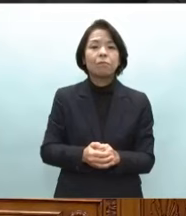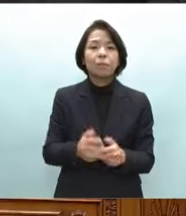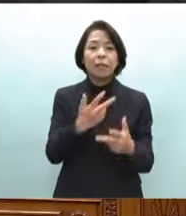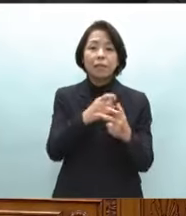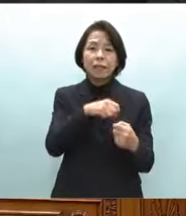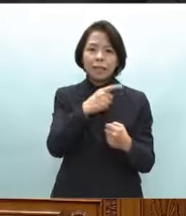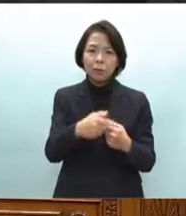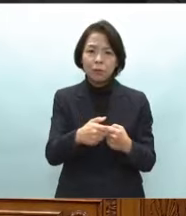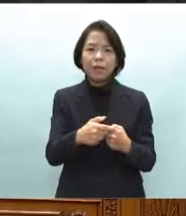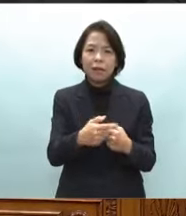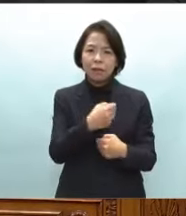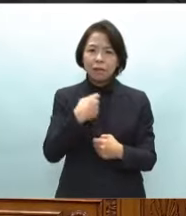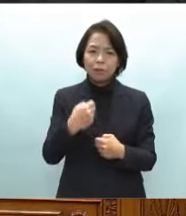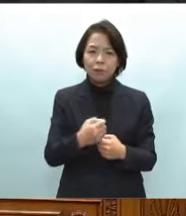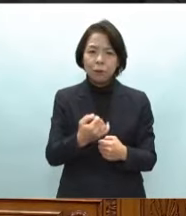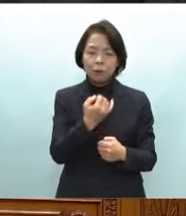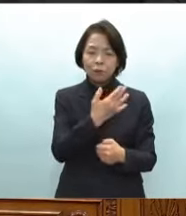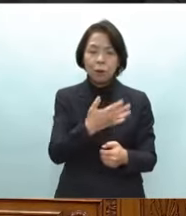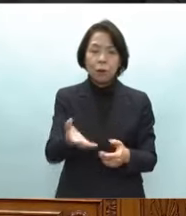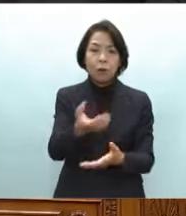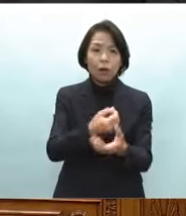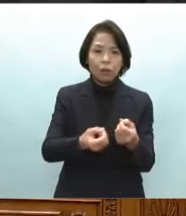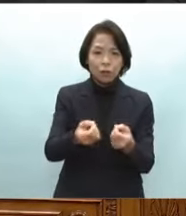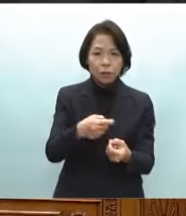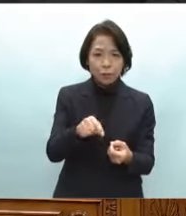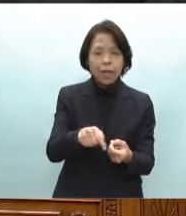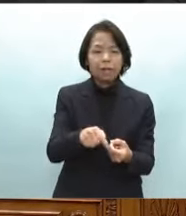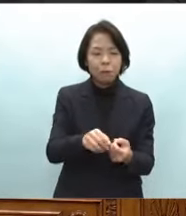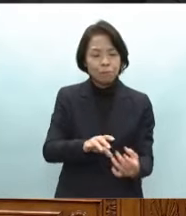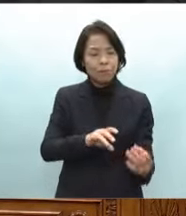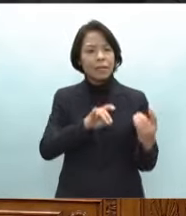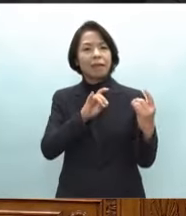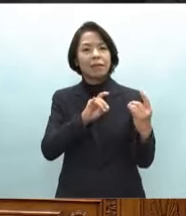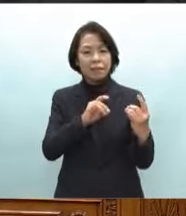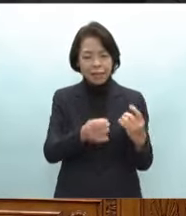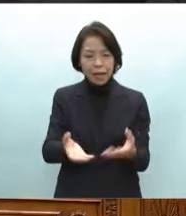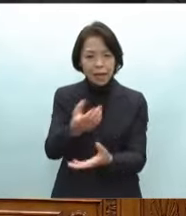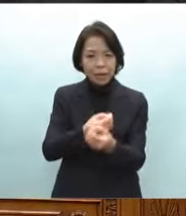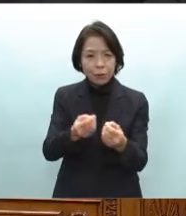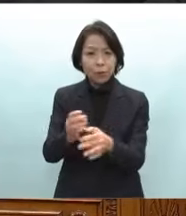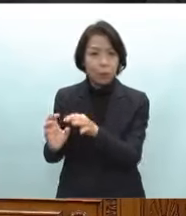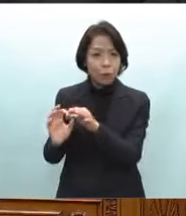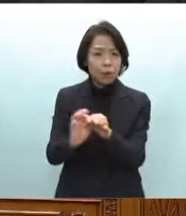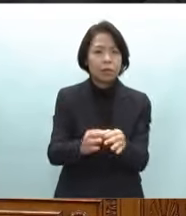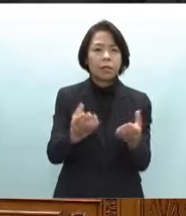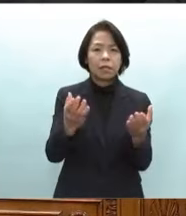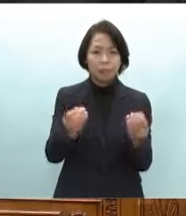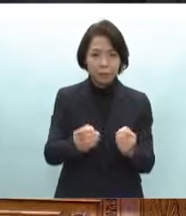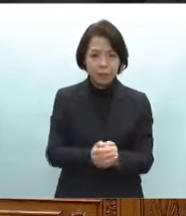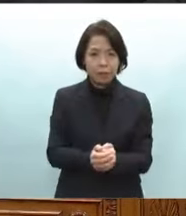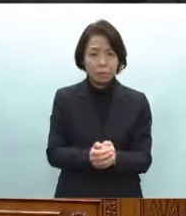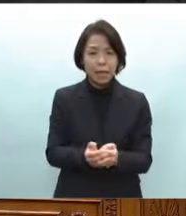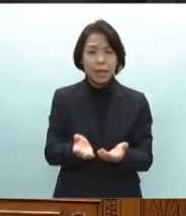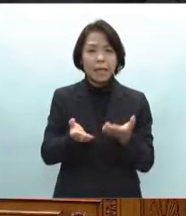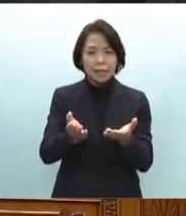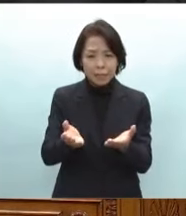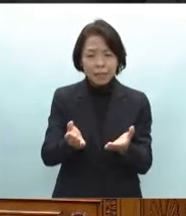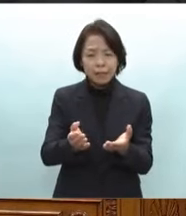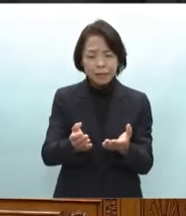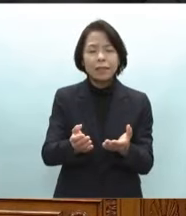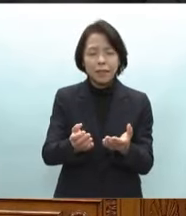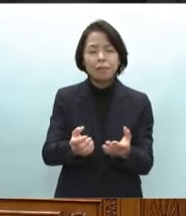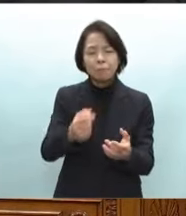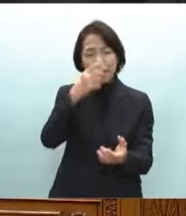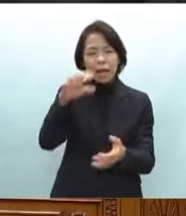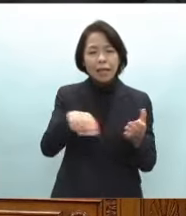と対峙しながら日本海での漁業も続けてまいりました地震により大打撃を受けましたがこう